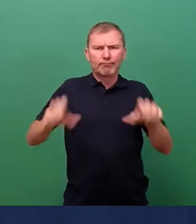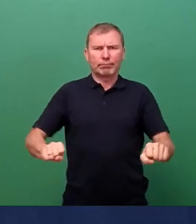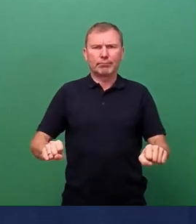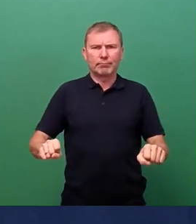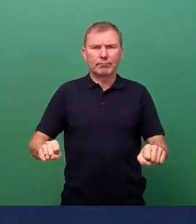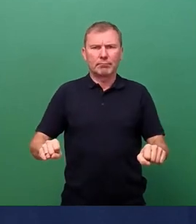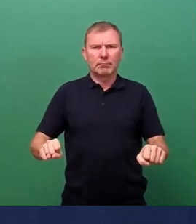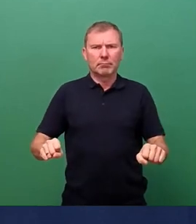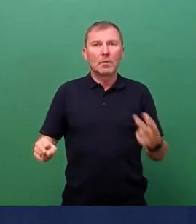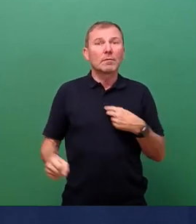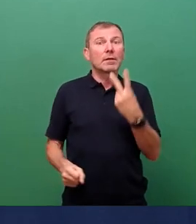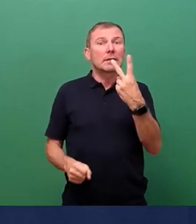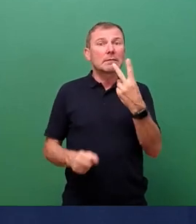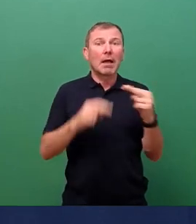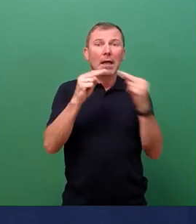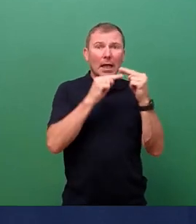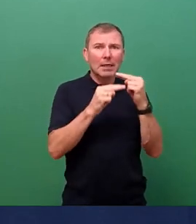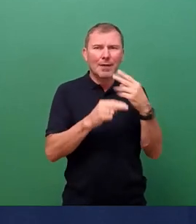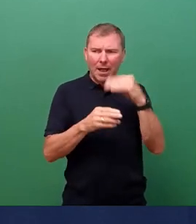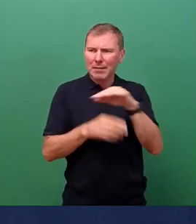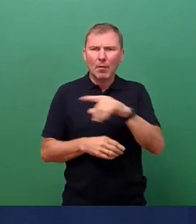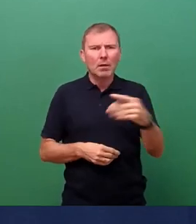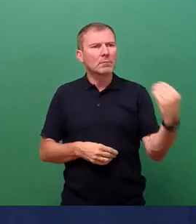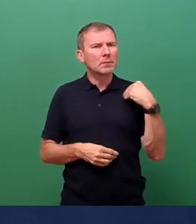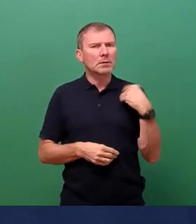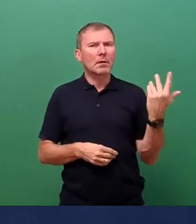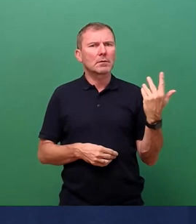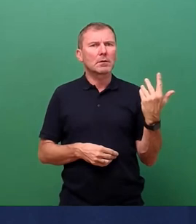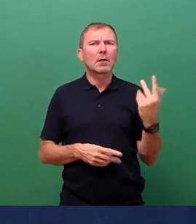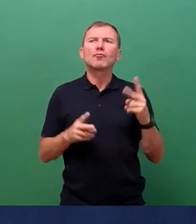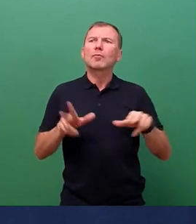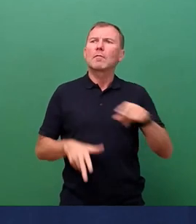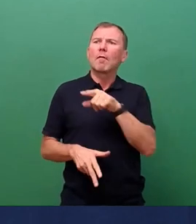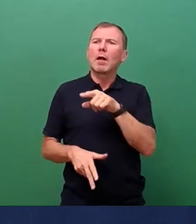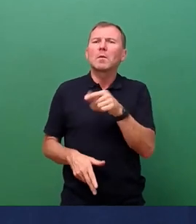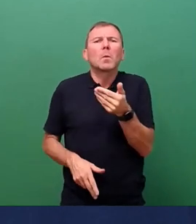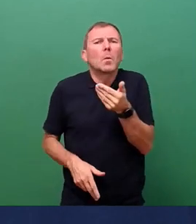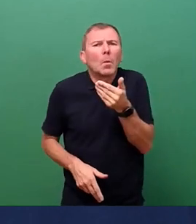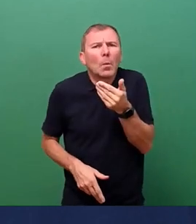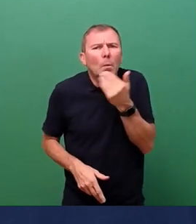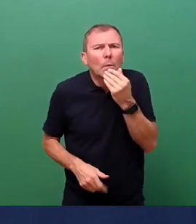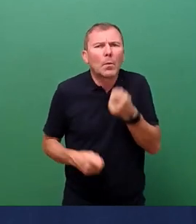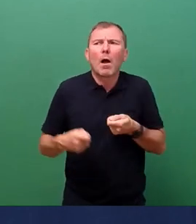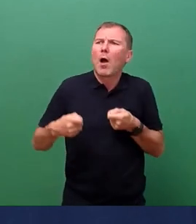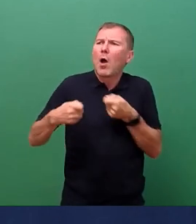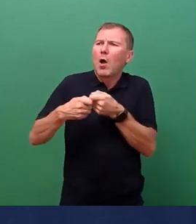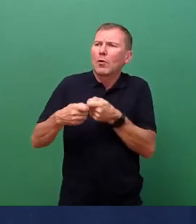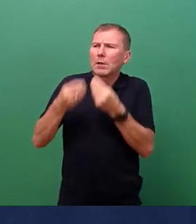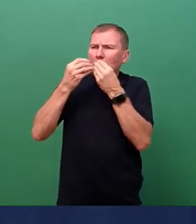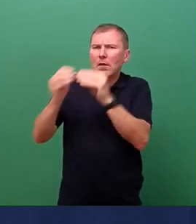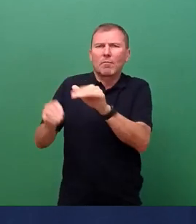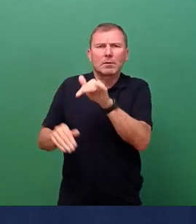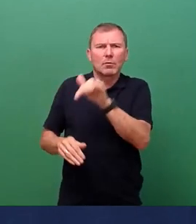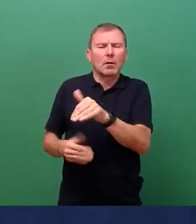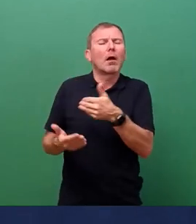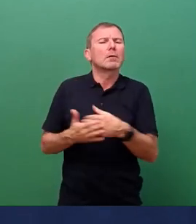zwei Gastronomen im Bereich des Altmarktes erfahren, dass es seitens der Stadtverwaltung noch keinerlei Kontaktaufnahme oder Auskünfte gab. Daher habe ich zwei Fragen.